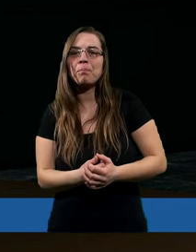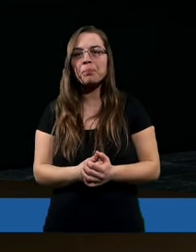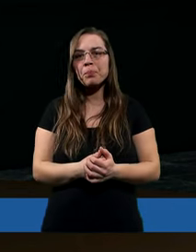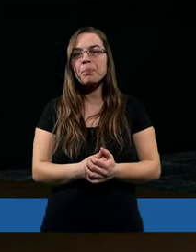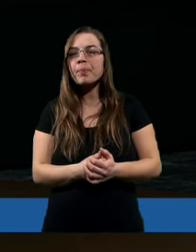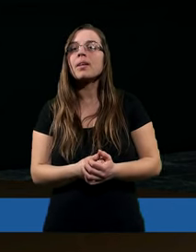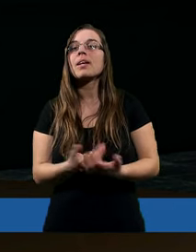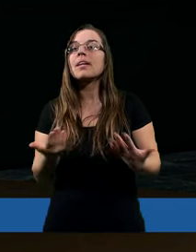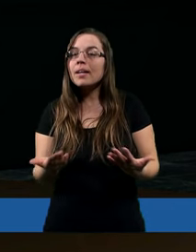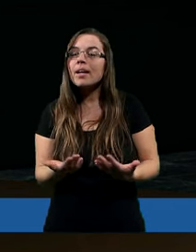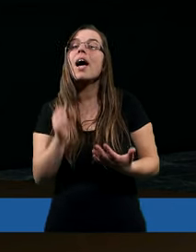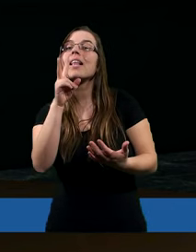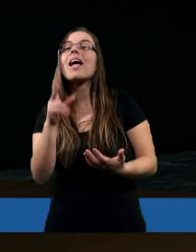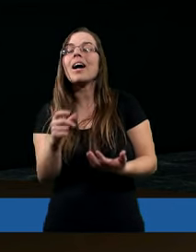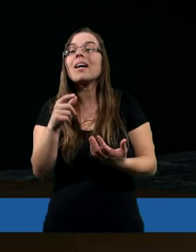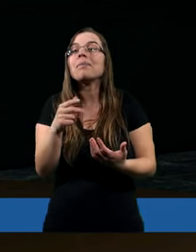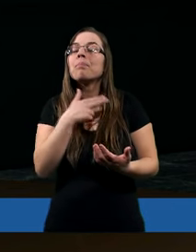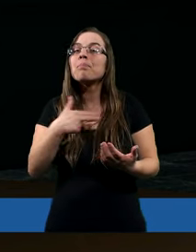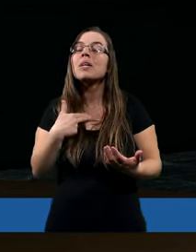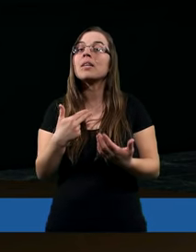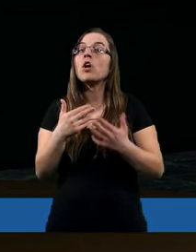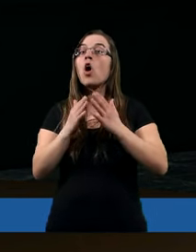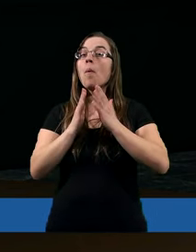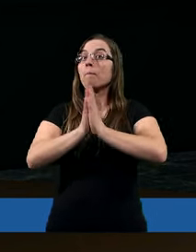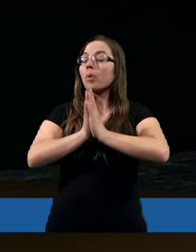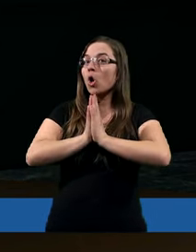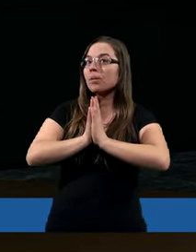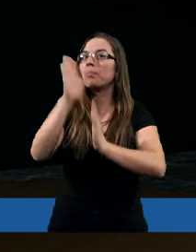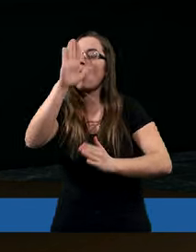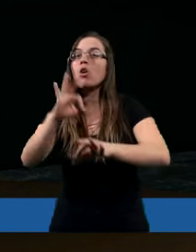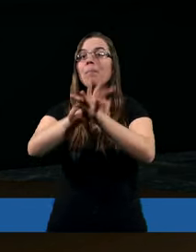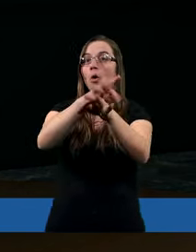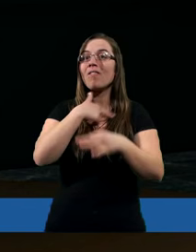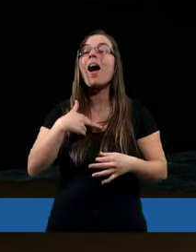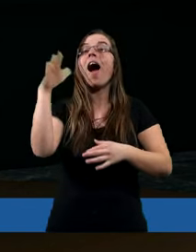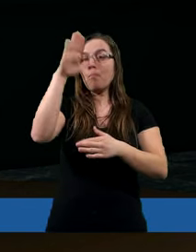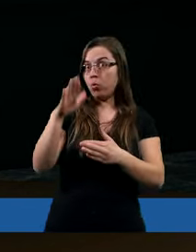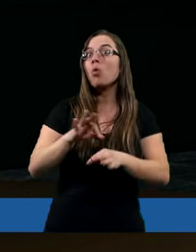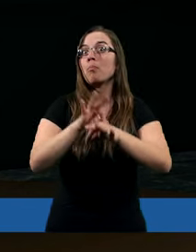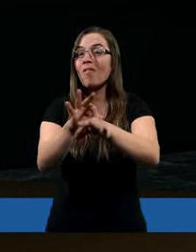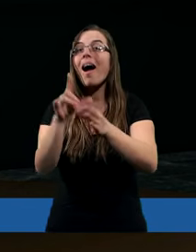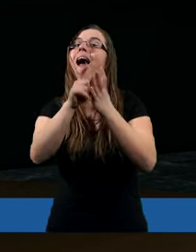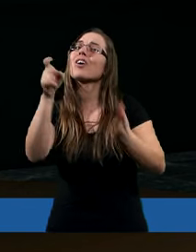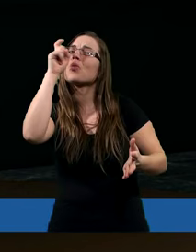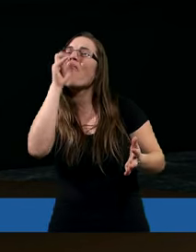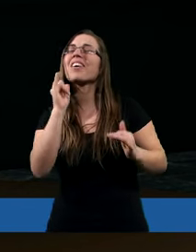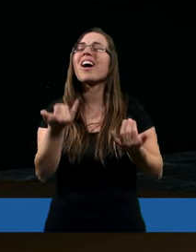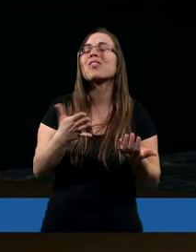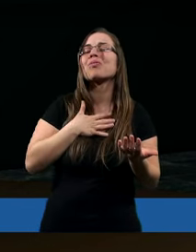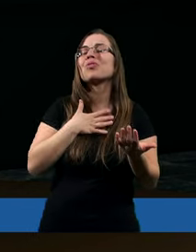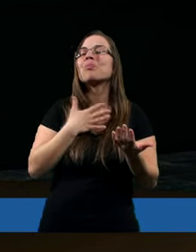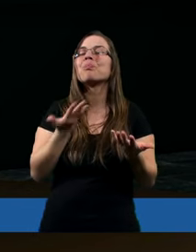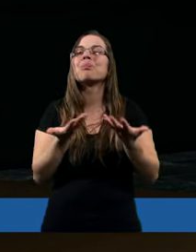I to jest tak, my prosimy, Pani Boże, prowadź mnie. Bóg chce prowadzić, ale człowiek jakoś tak